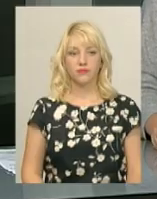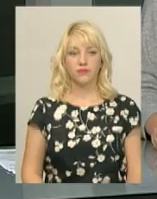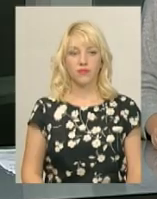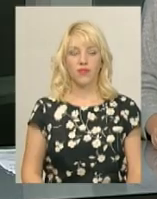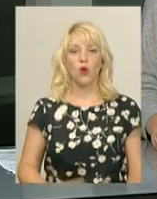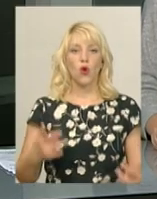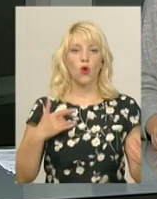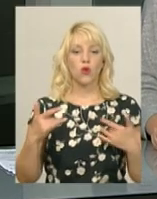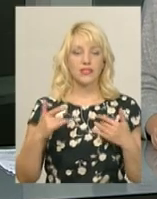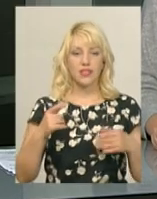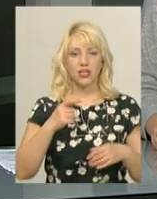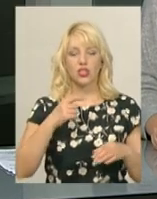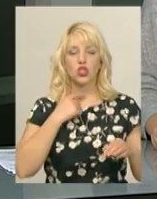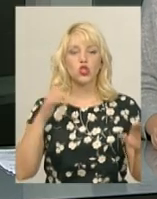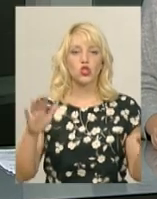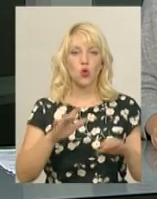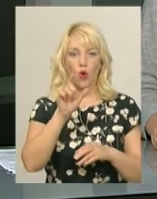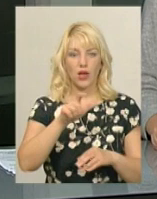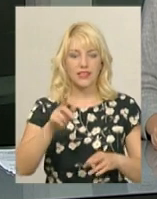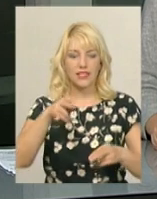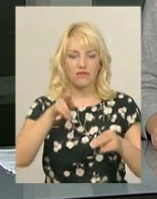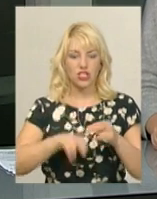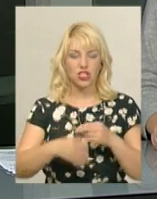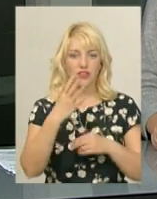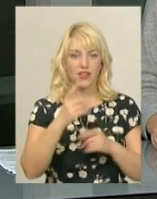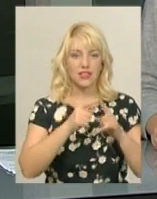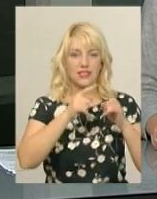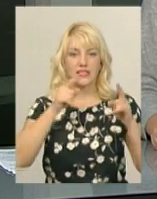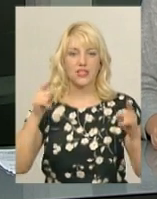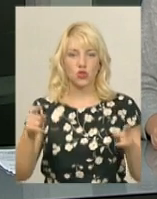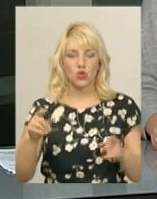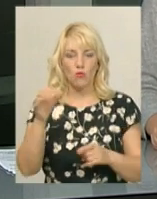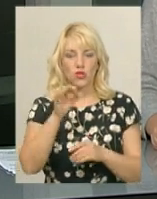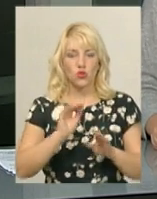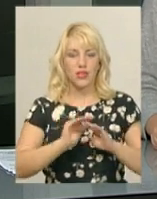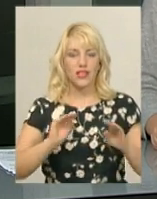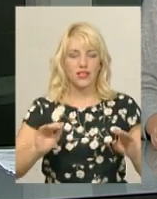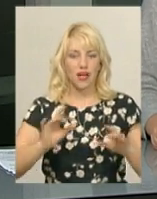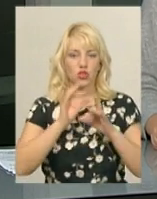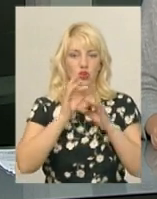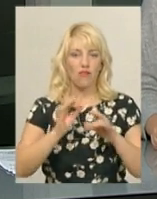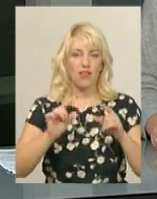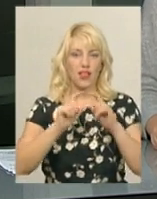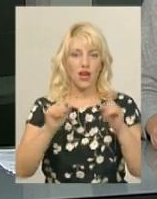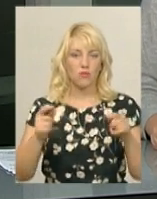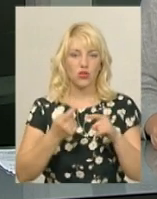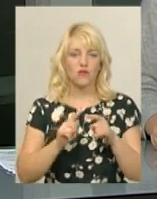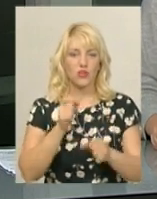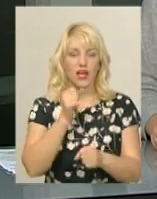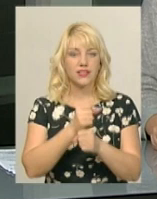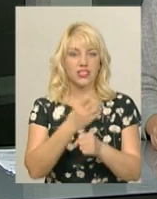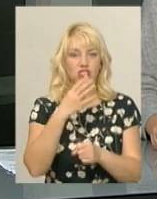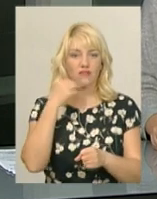Концертом солістів завершився четвертий сезон обласної дитячої філармонії. Вона діє на Хмельниччині четвертий рік поспіль.